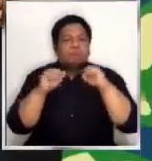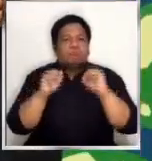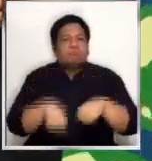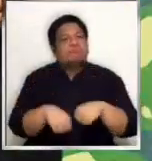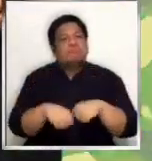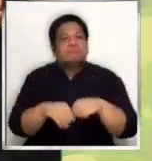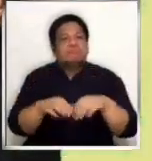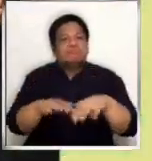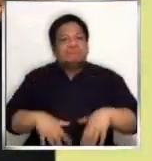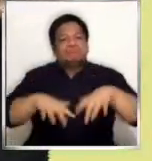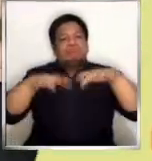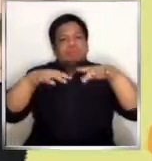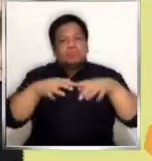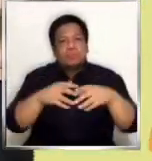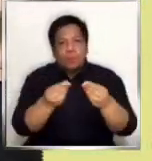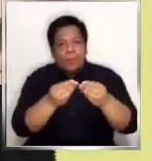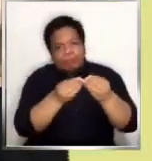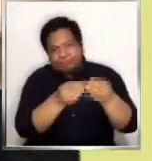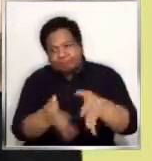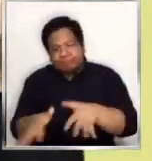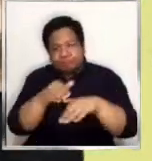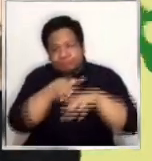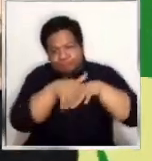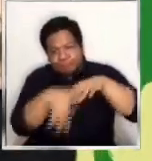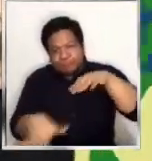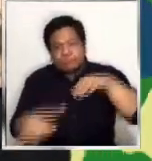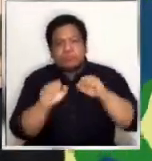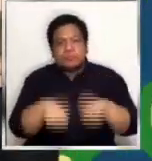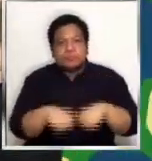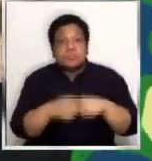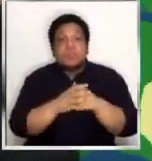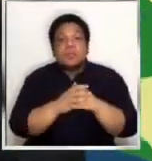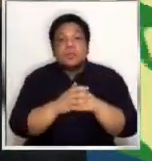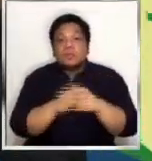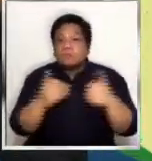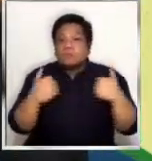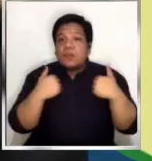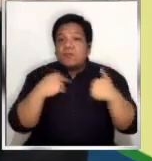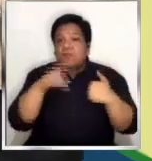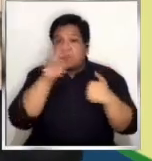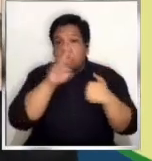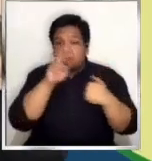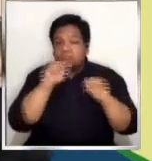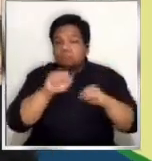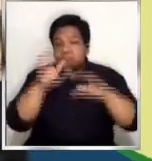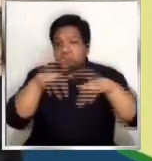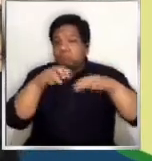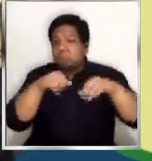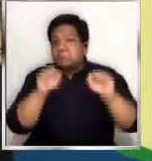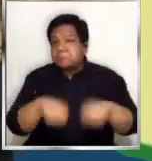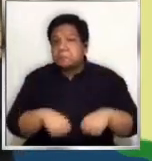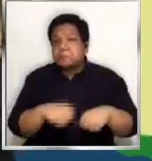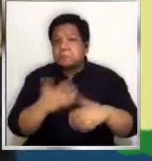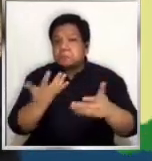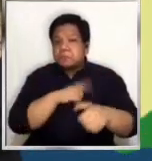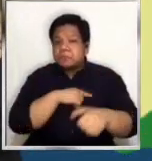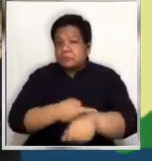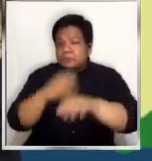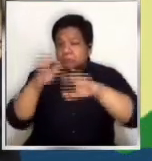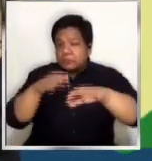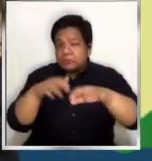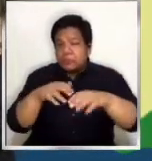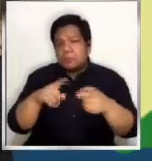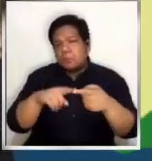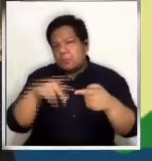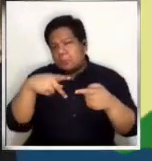landslide. Maghapon din ang ulan dyan sa may malaking bahagi ng Visayas. Masasaan yung malalakas na ulan dyan sa may Panay Island, dito sa